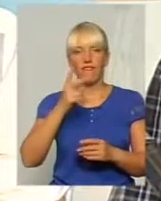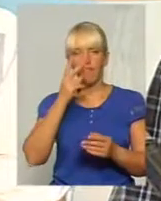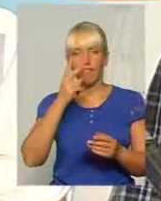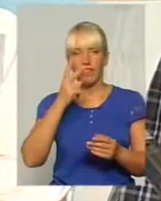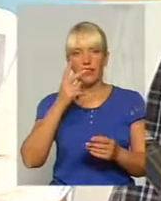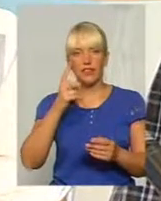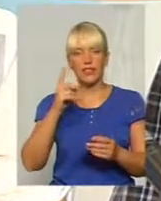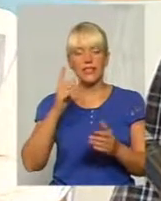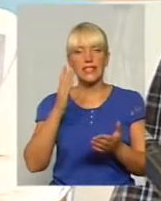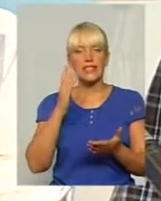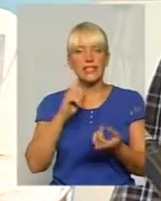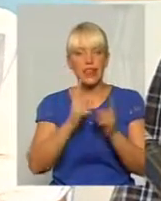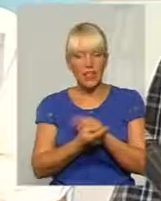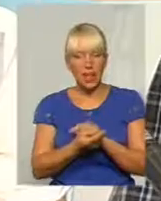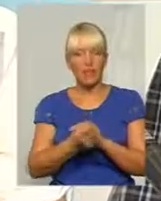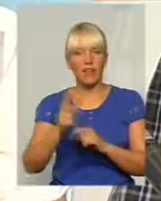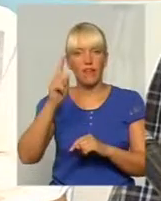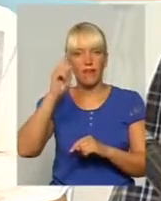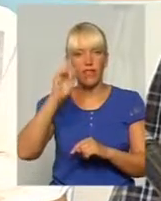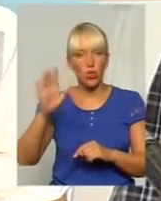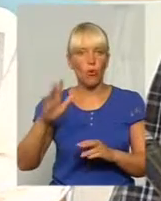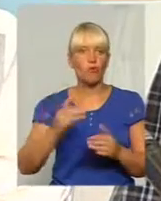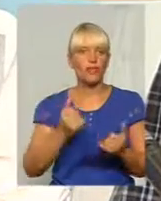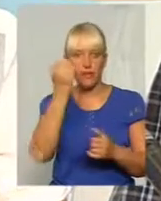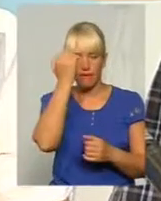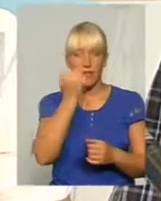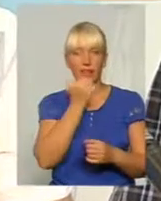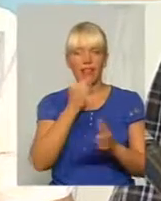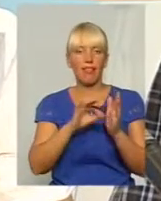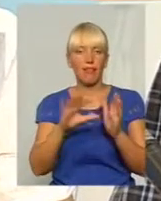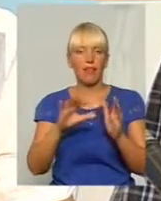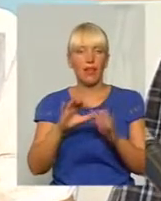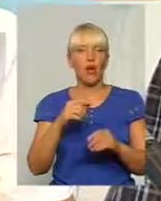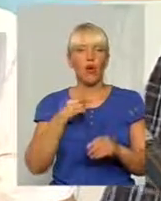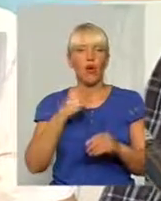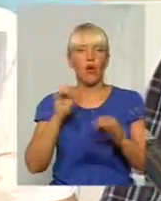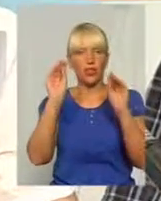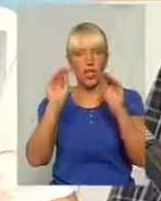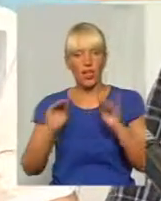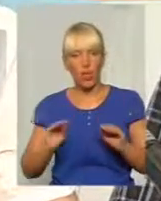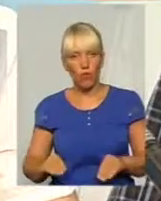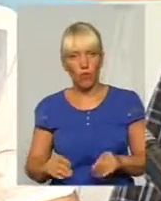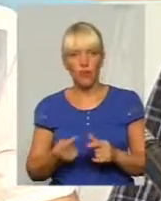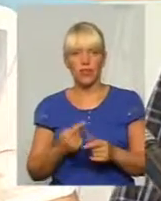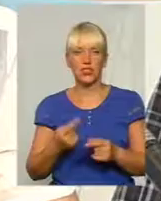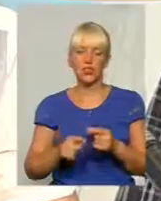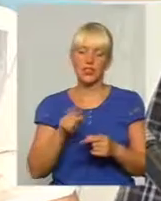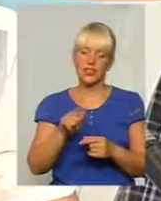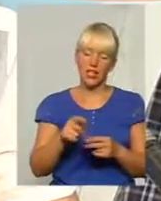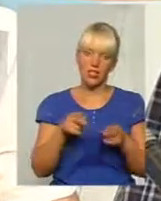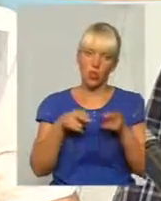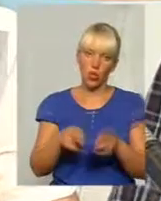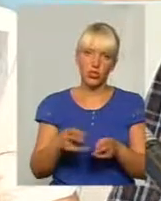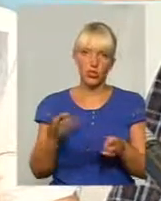декларуванню. Зараз усі депутати Верховної Ради, вони двічі подумають, чи саме за цей злочин потрібно